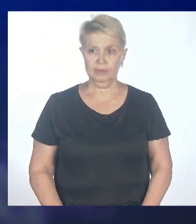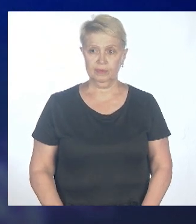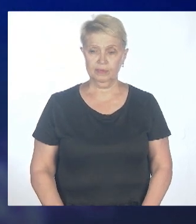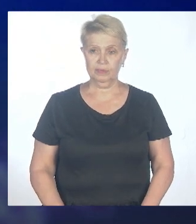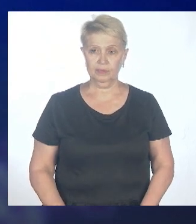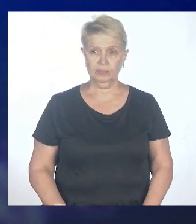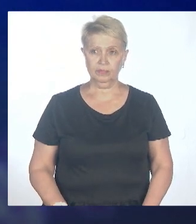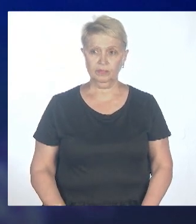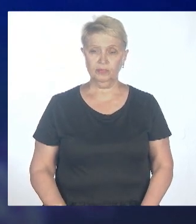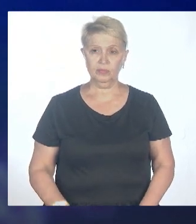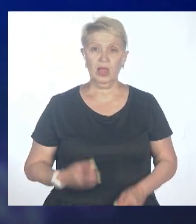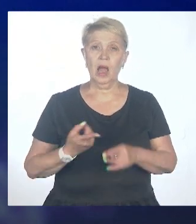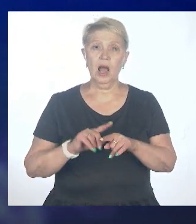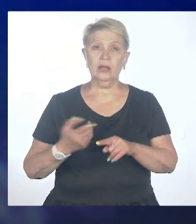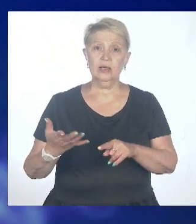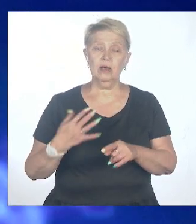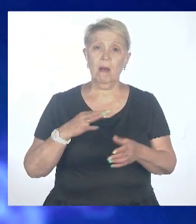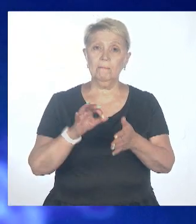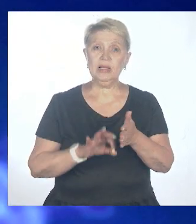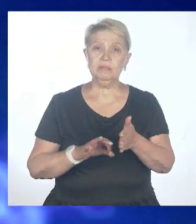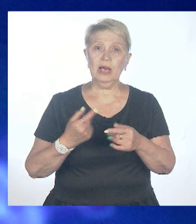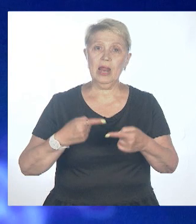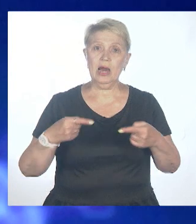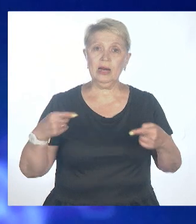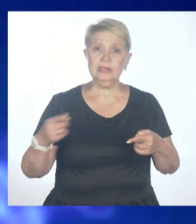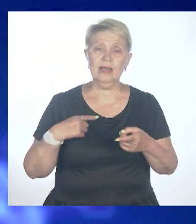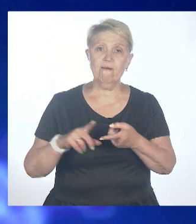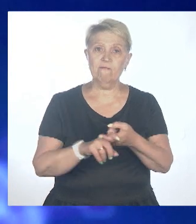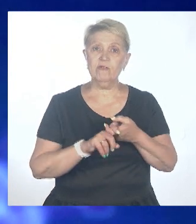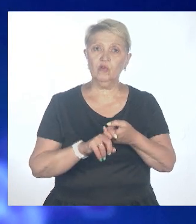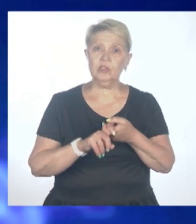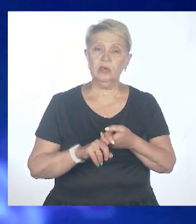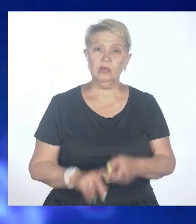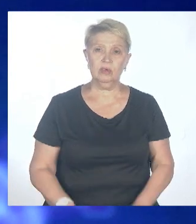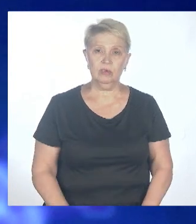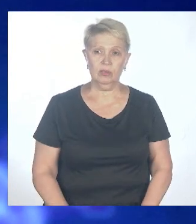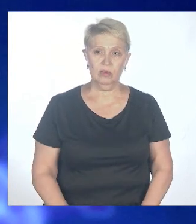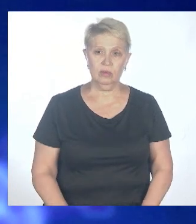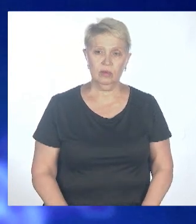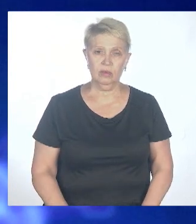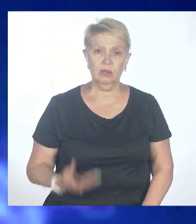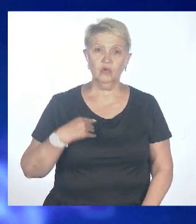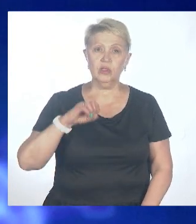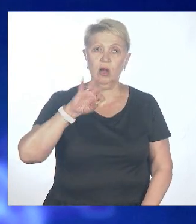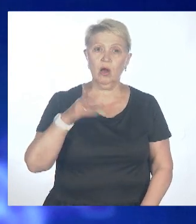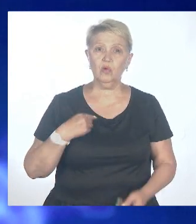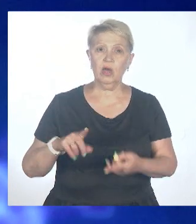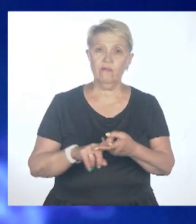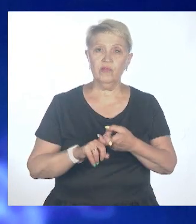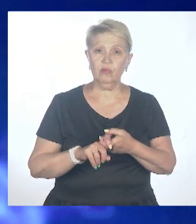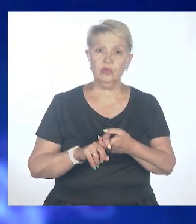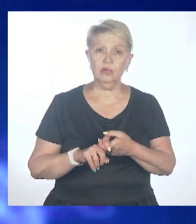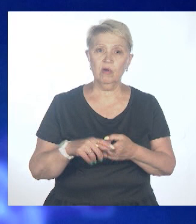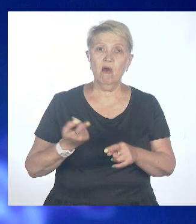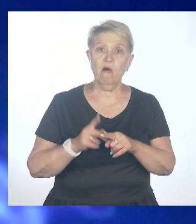это принципиально разные вирусы с точки зрения именно пандемического потенциала. Коронавирус в этом смысле уникален.